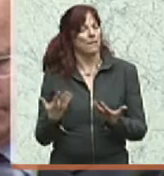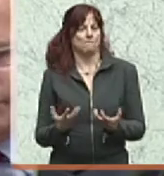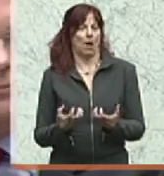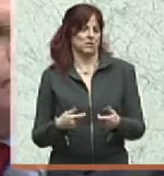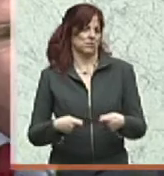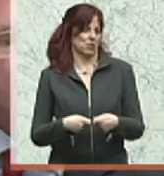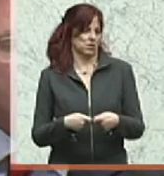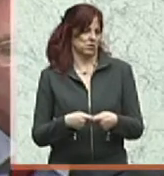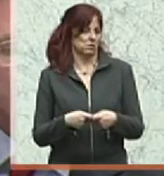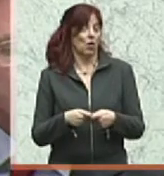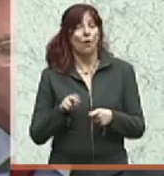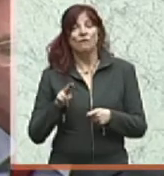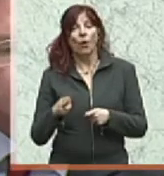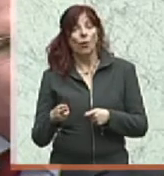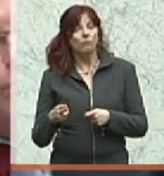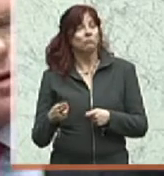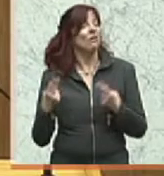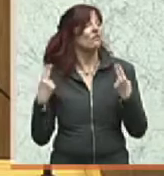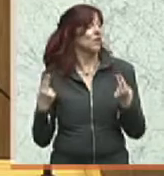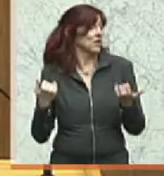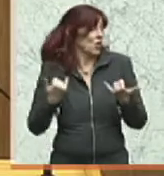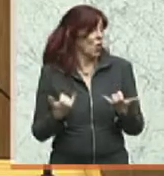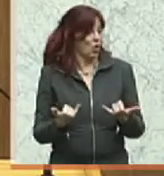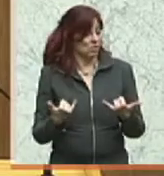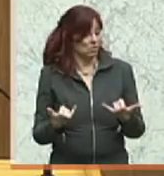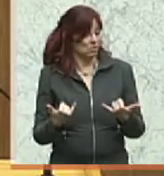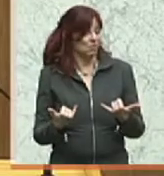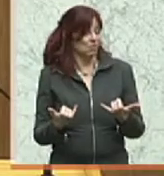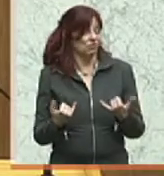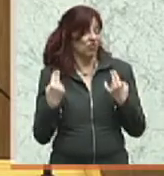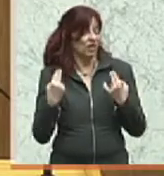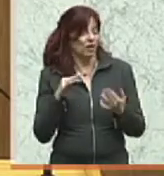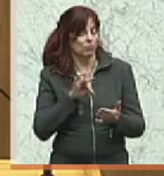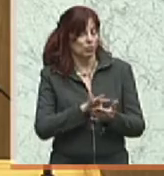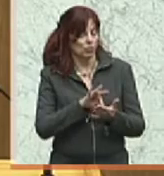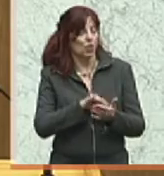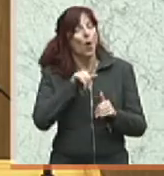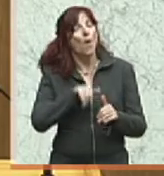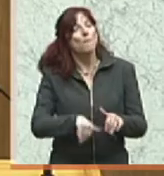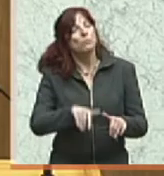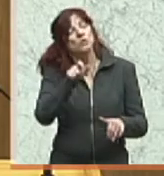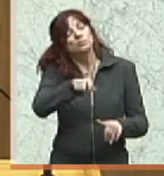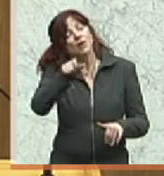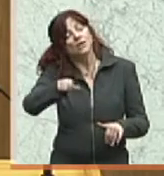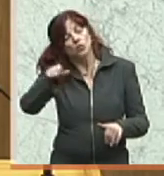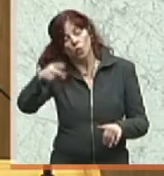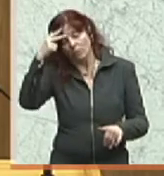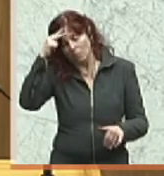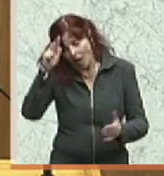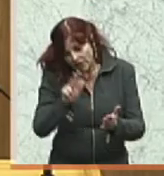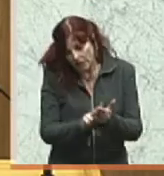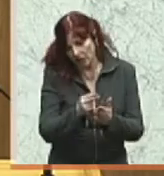das ist der zentrale Punkt heute, ist es, dass wir jenen Anerkennung aussprechen, die eben für dieses